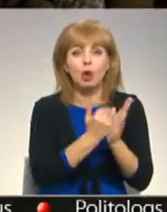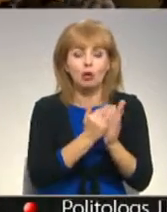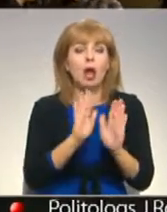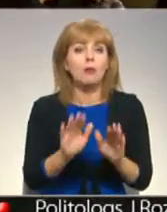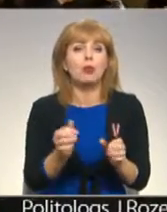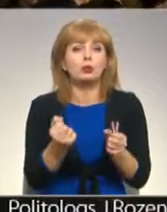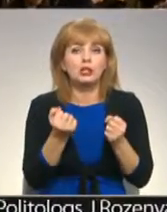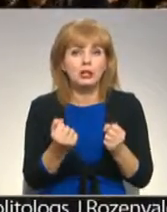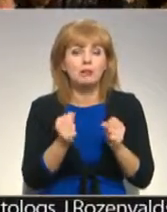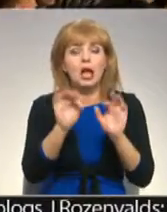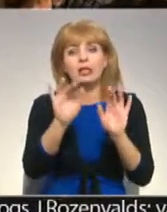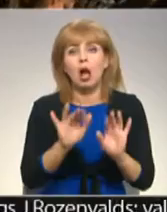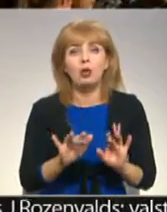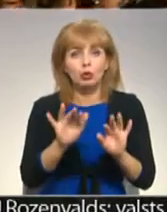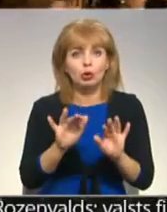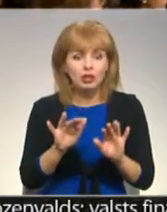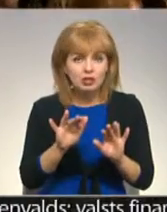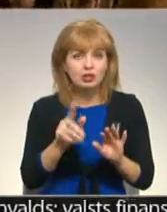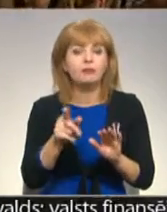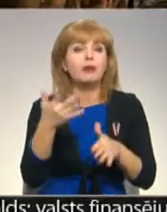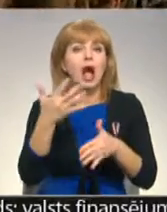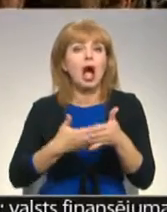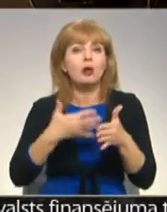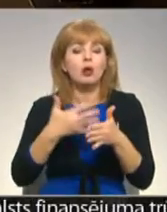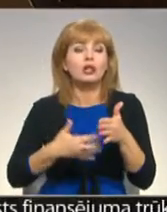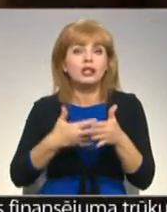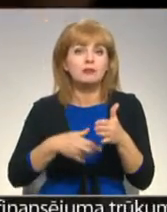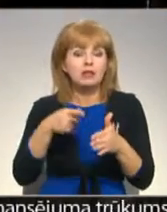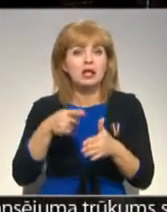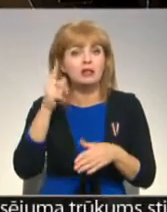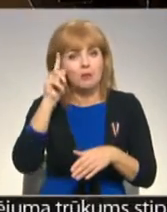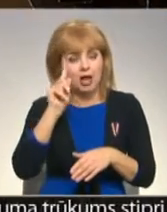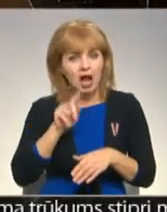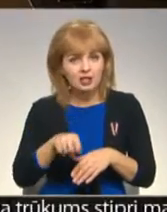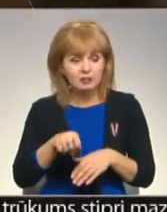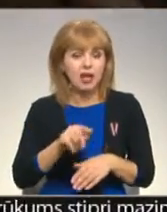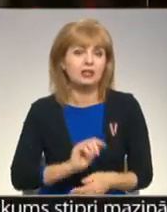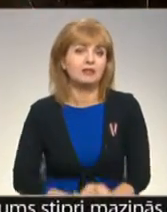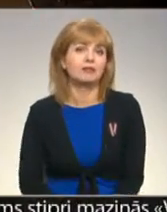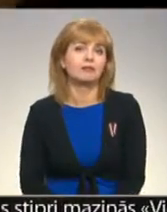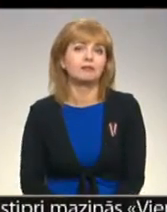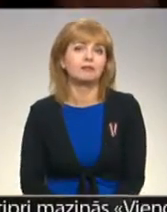stiprinātas arī datorikas un algoritmiskās domāšanas prasmes. Elīna Lapņa, Mārtiņš Balka, Vidzemes televīzija.